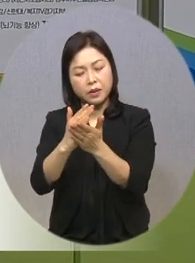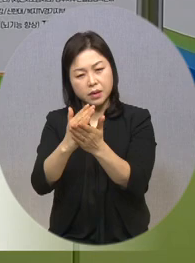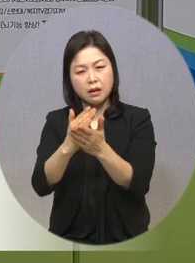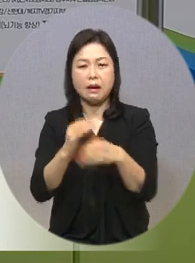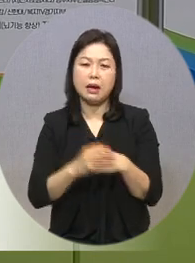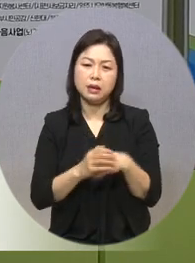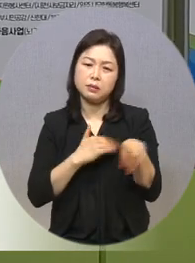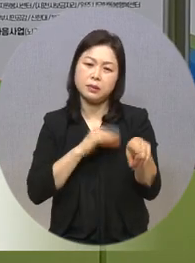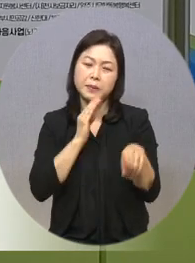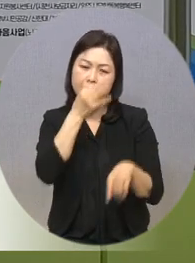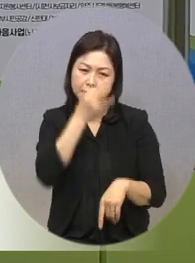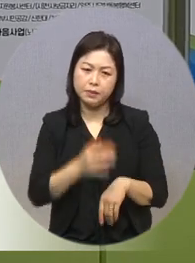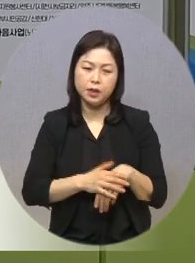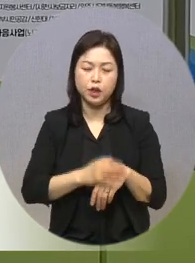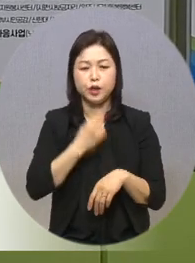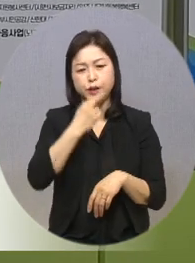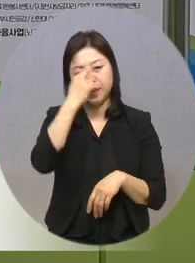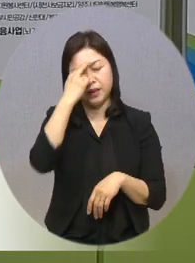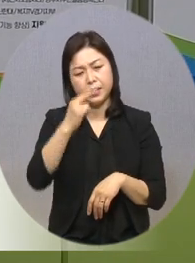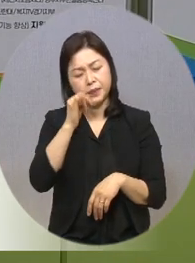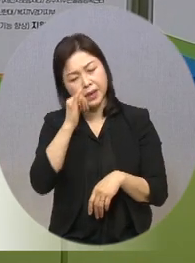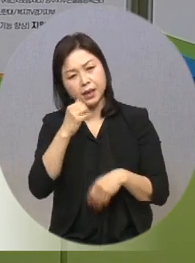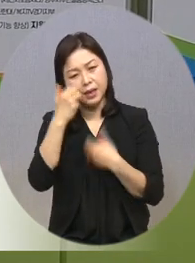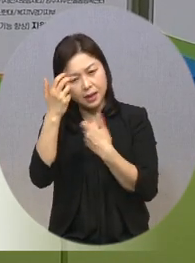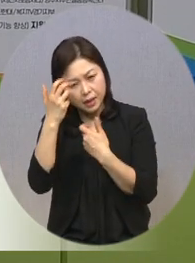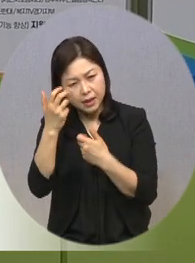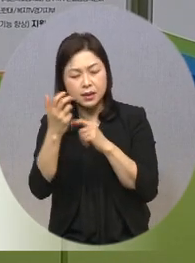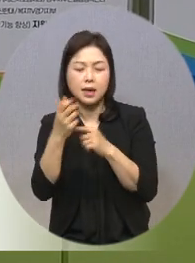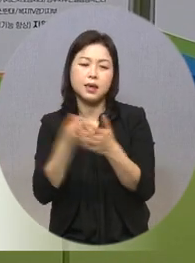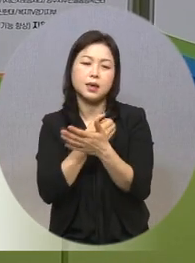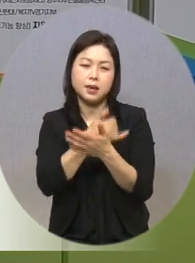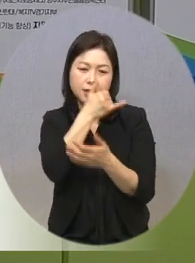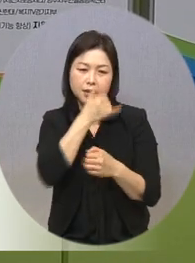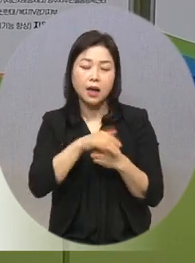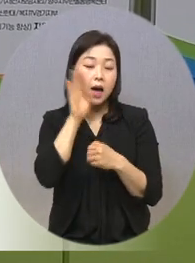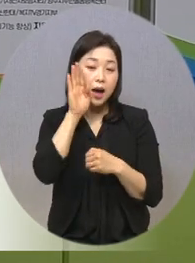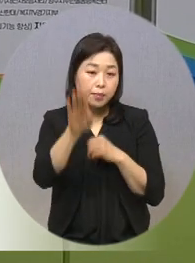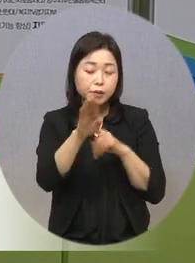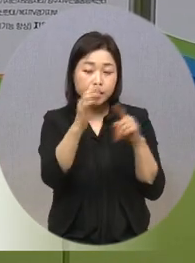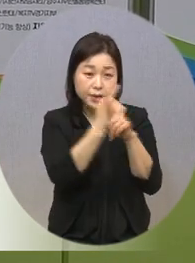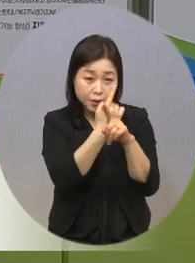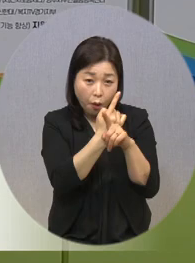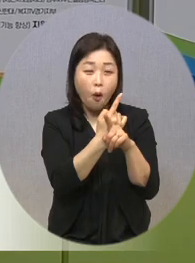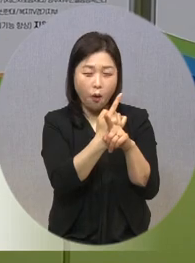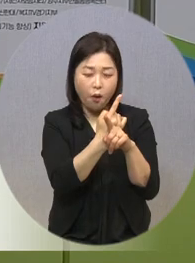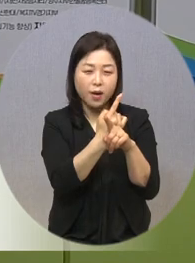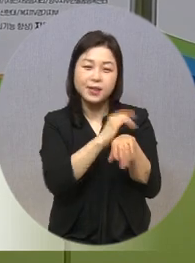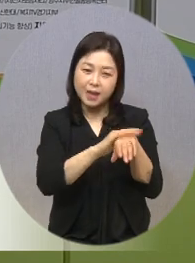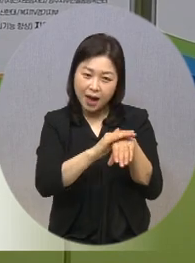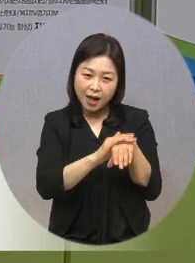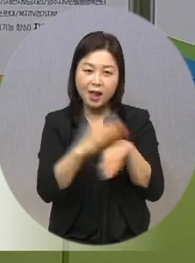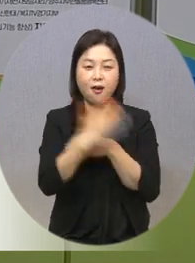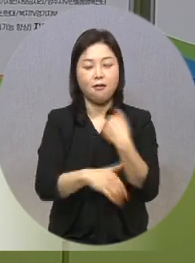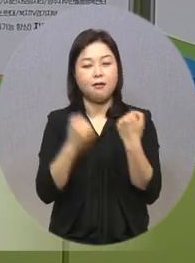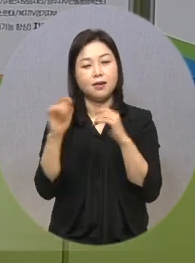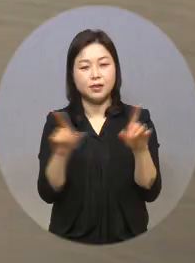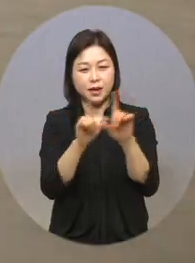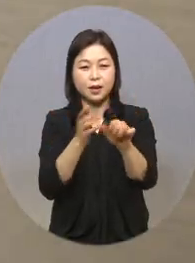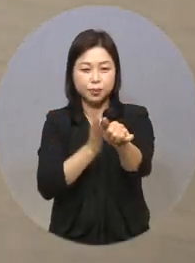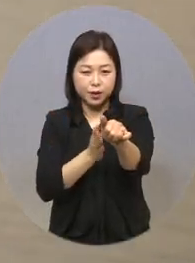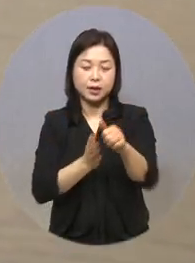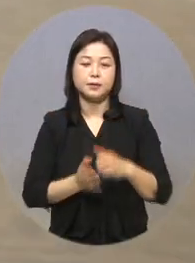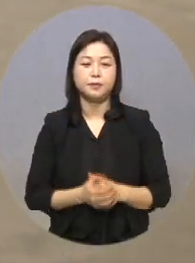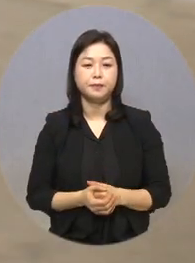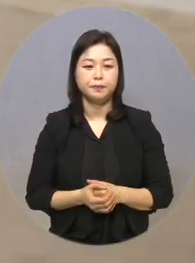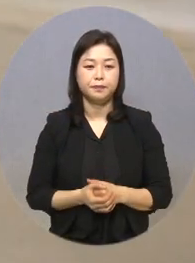술에 의지하시고 참 안타깝습니다. 앞으로도 치료 잘 받으시고 건강하게 생활하셨으면 좋겠습니다.